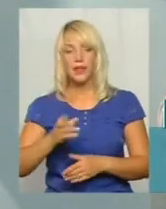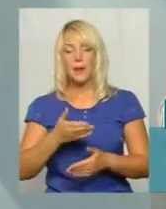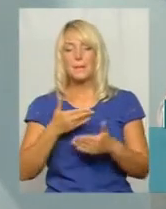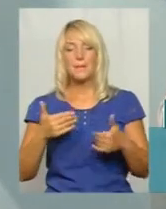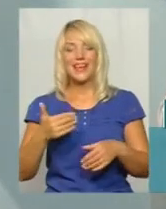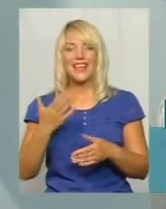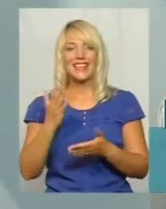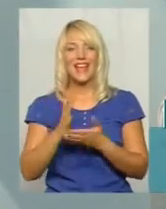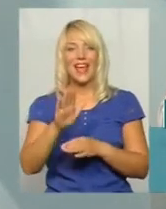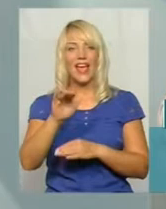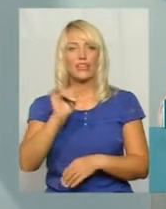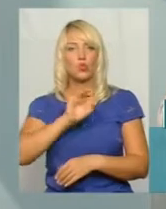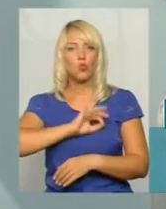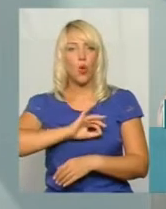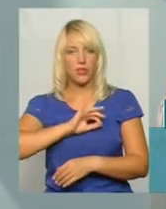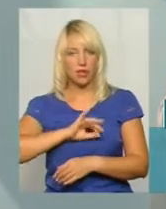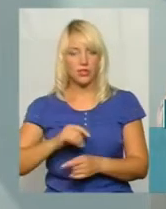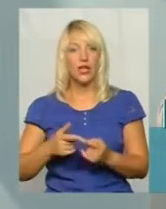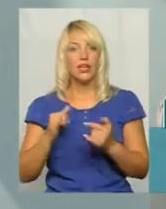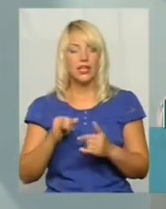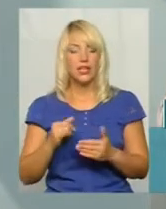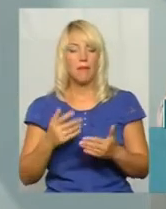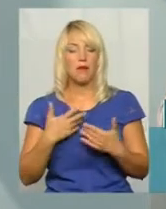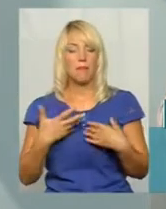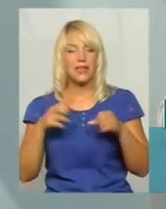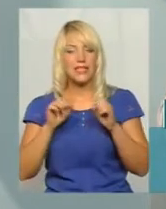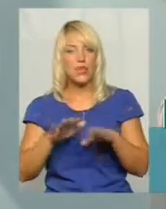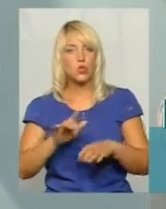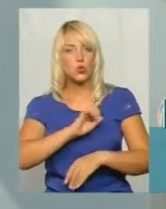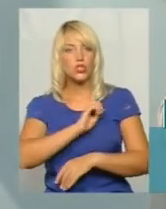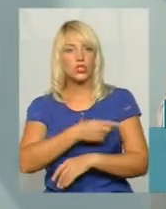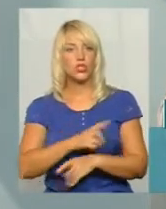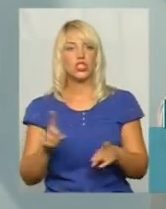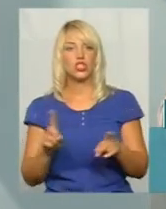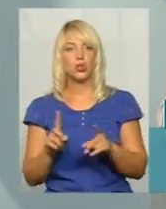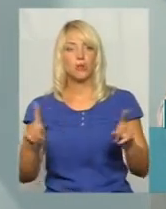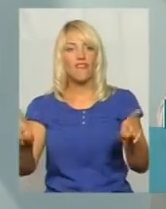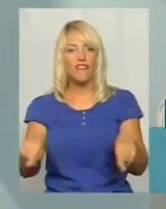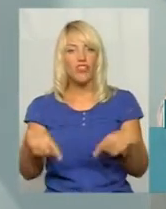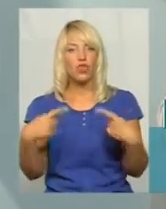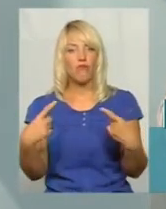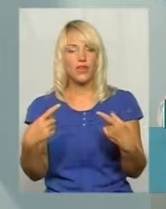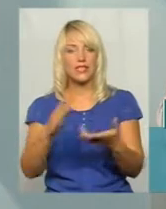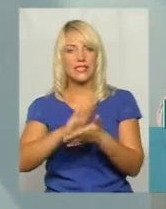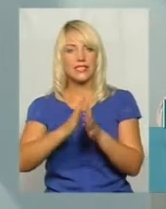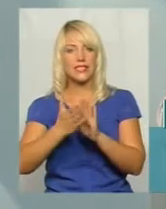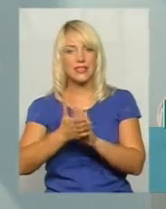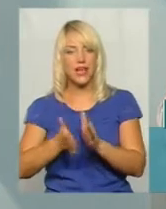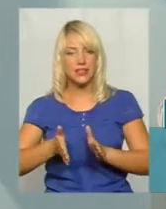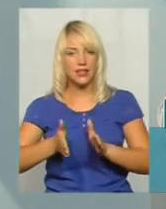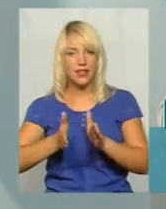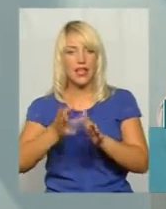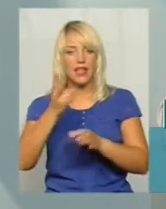експлуатант сьогодні прикладаємо зусилля, щоб розпочати відновити її стан, який був на